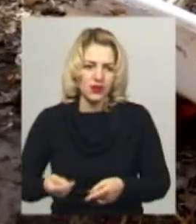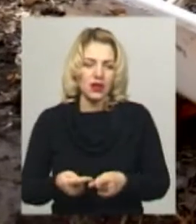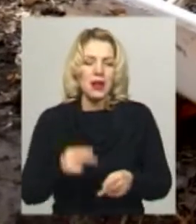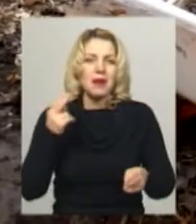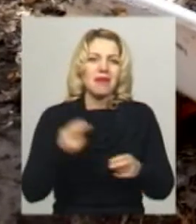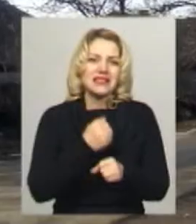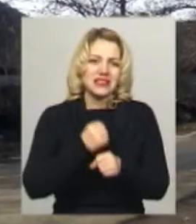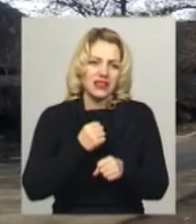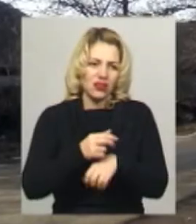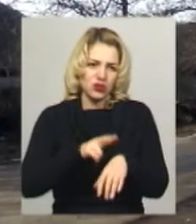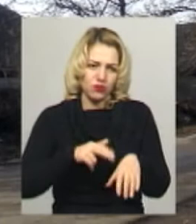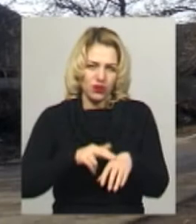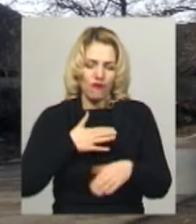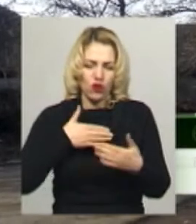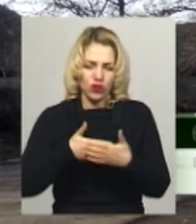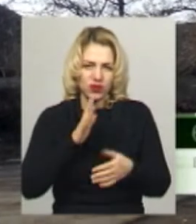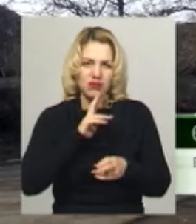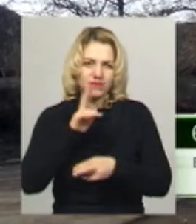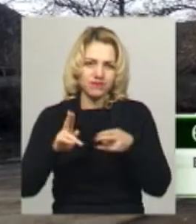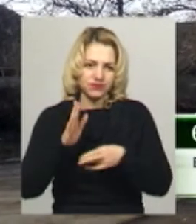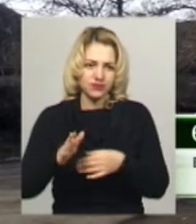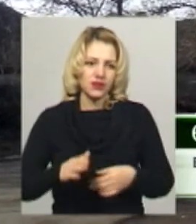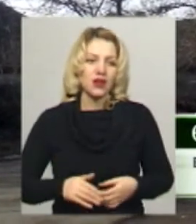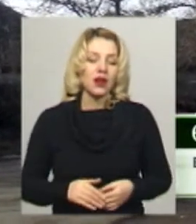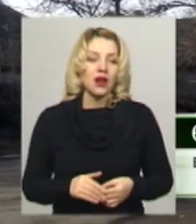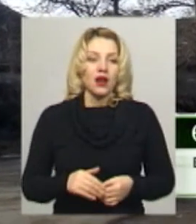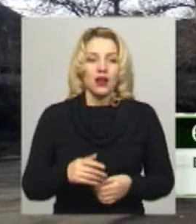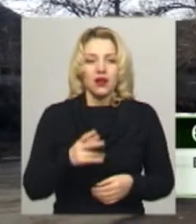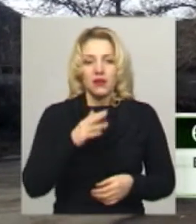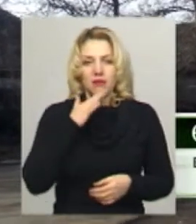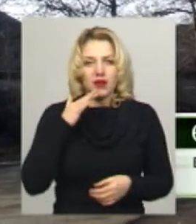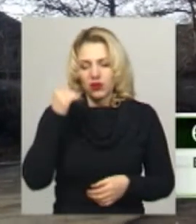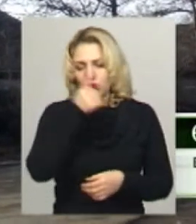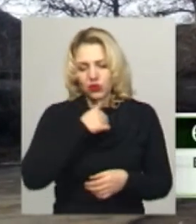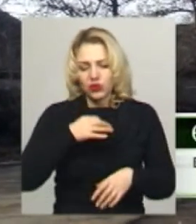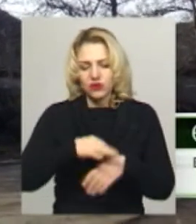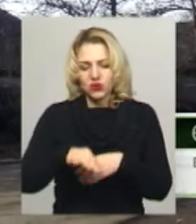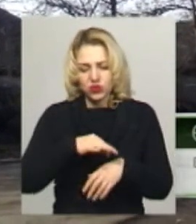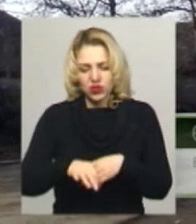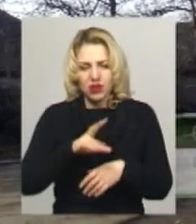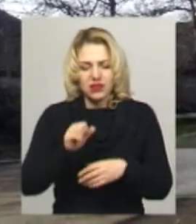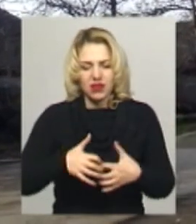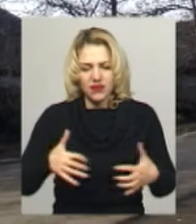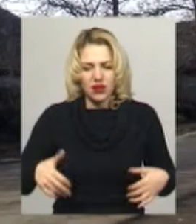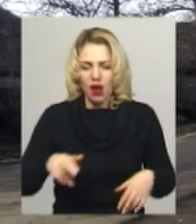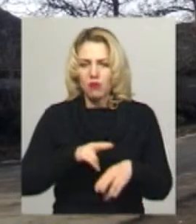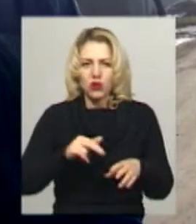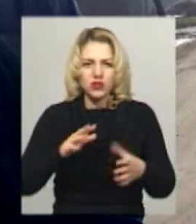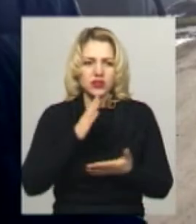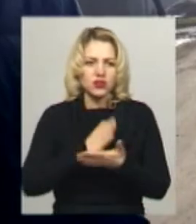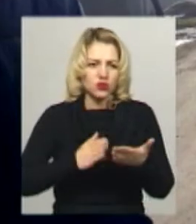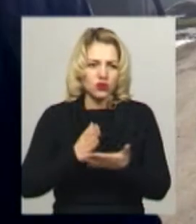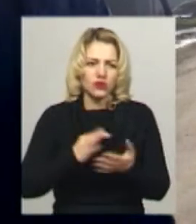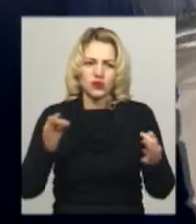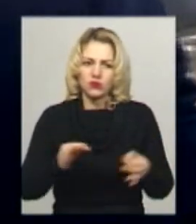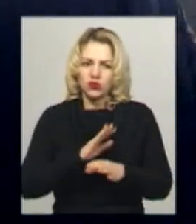Володимира Жибака. Не один десяток років, коли людина знищається на тварини, і поліція зовсім нічого не робить. Не